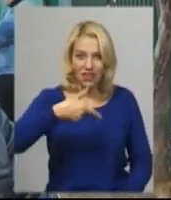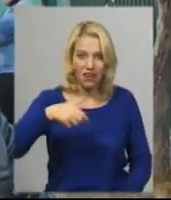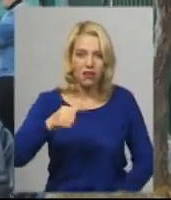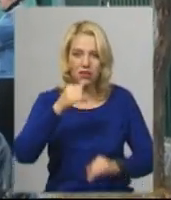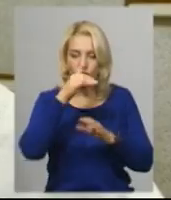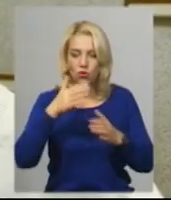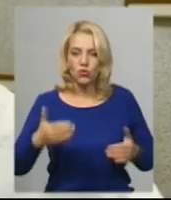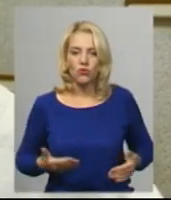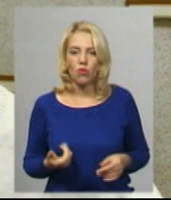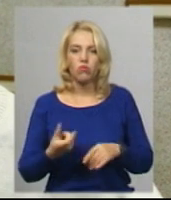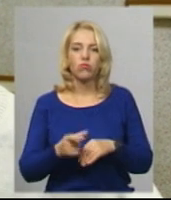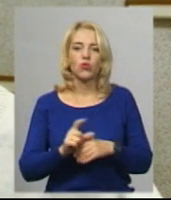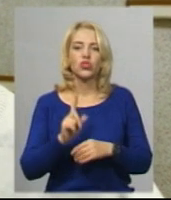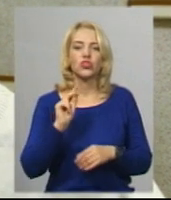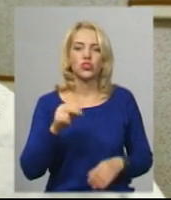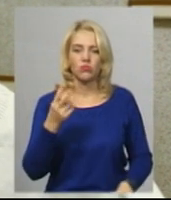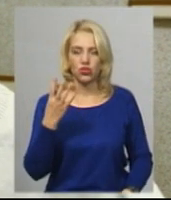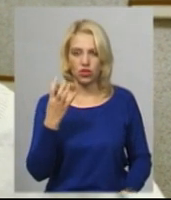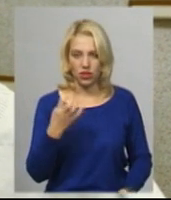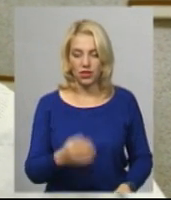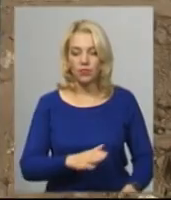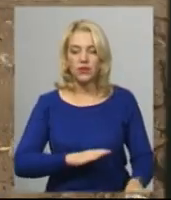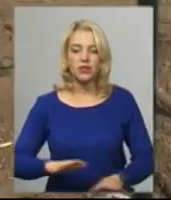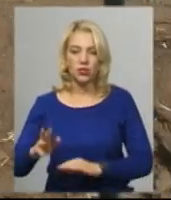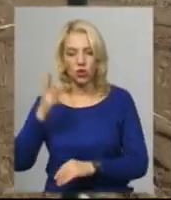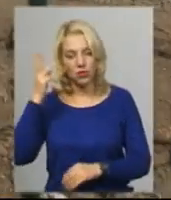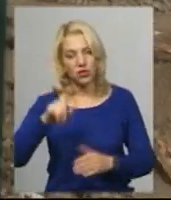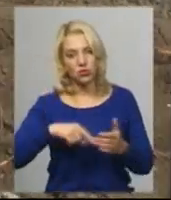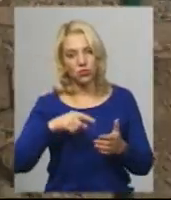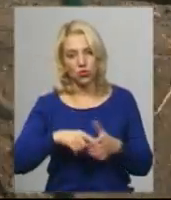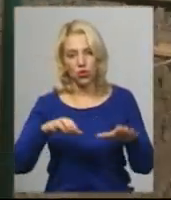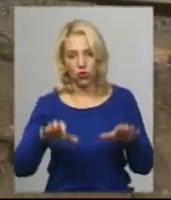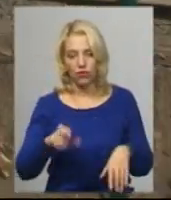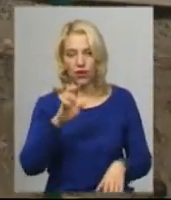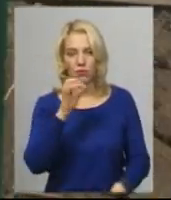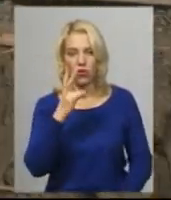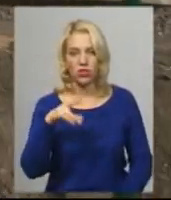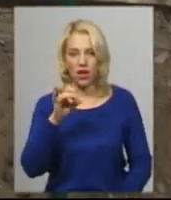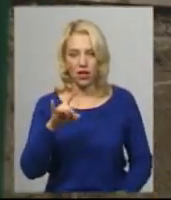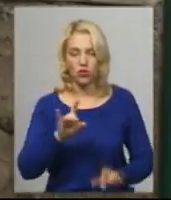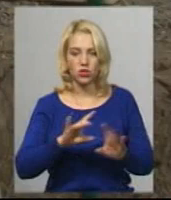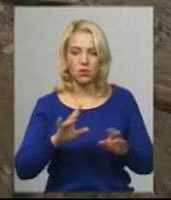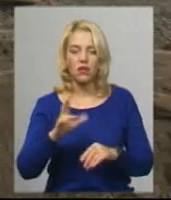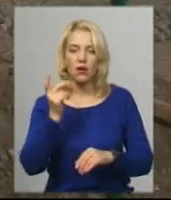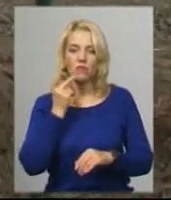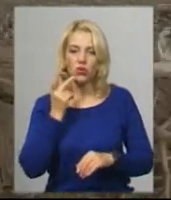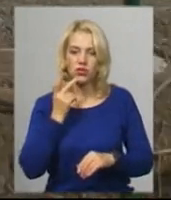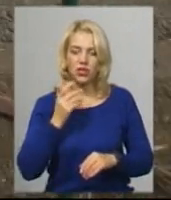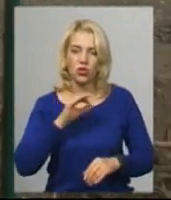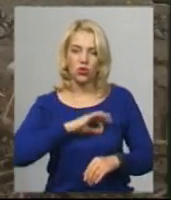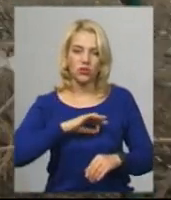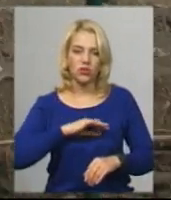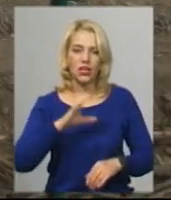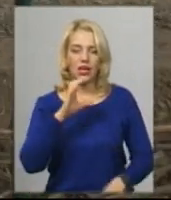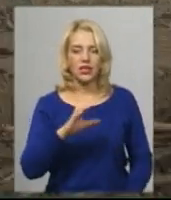більше, ніж 400. Заступник Хмельницького міського голови Андрій Бондаренко розповів, ця земельна ділянка була надана на постійне користування Службі зовнішньої